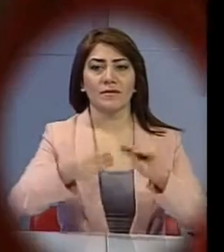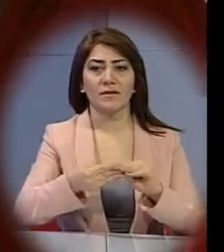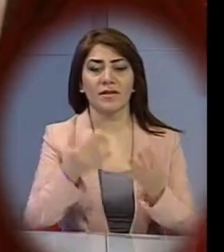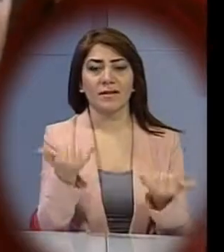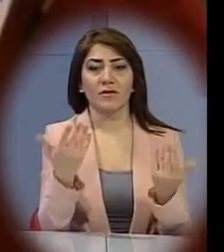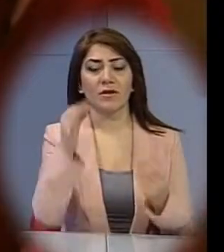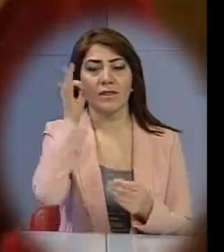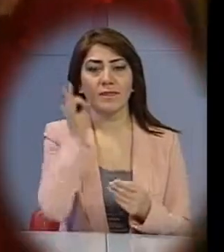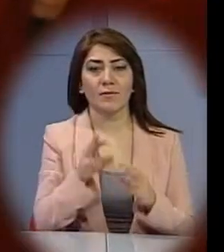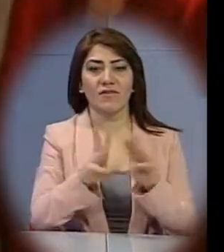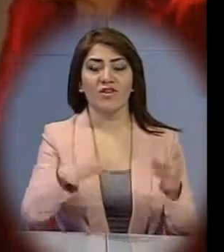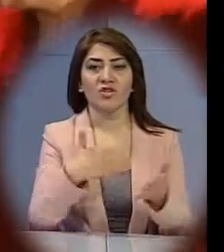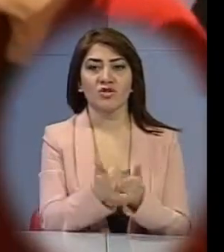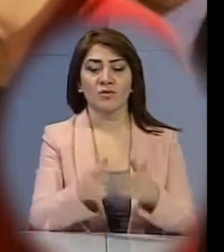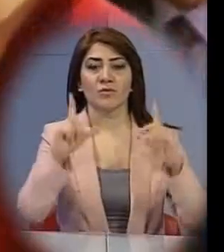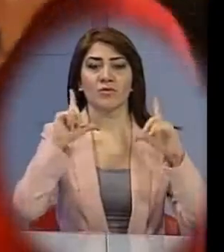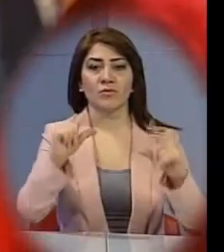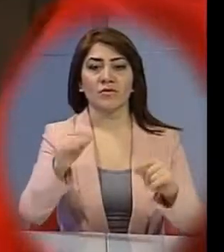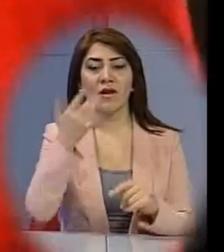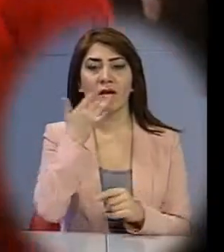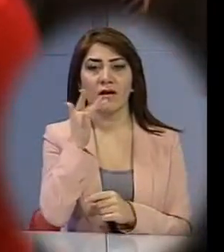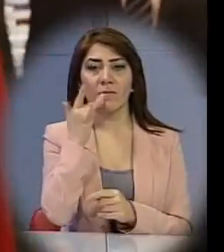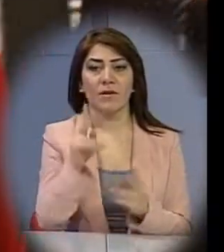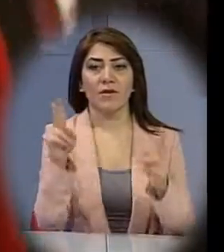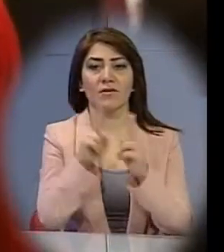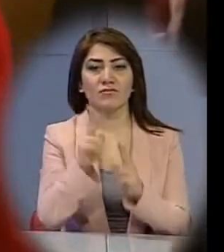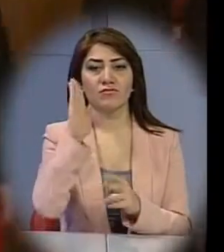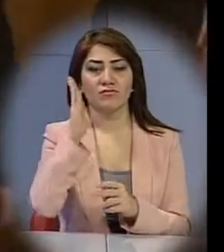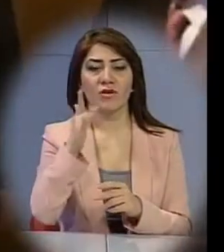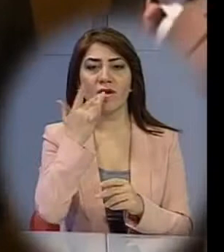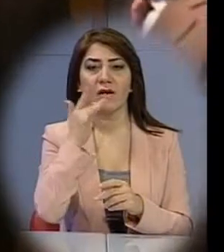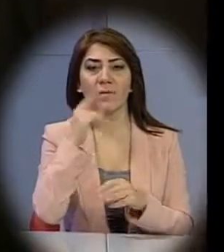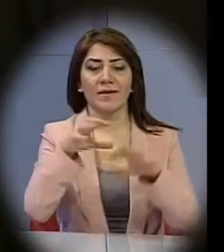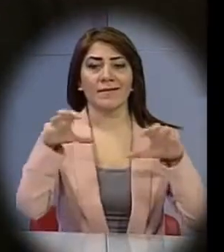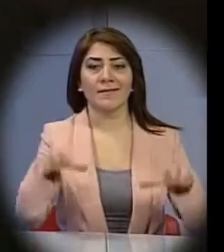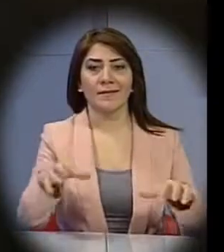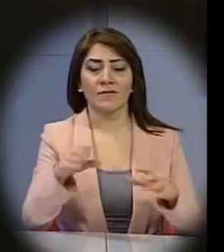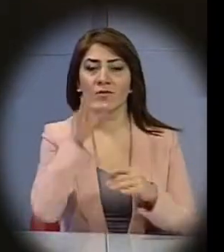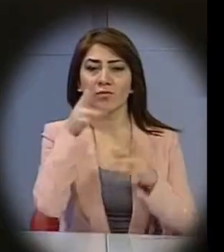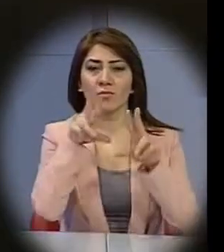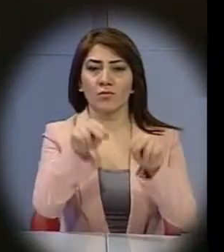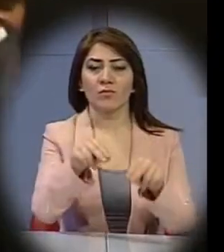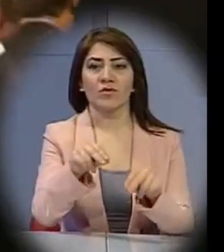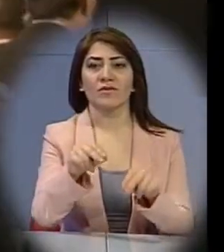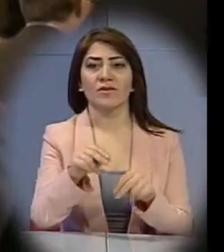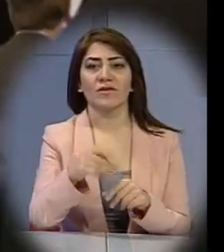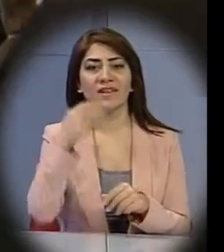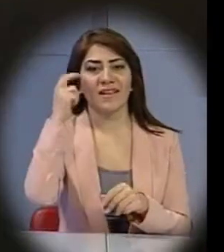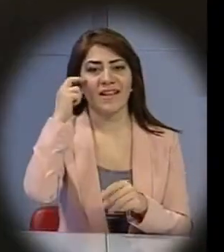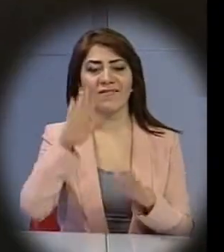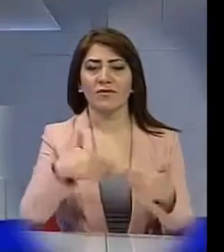այսօր գերմանյայի կանցլեր անգելա Մերկելը մեկտելը միայցահան նահանգներ հանդիպելու ծպիտակտան աղեկավարին և հորդուրելու նրան չզիչել